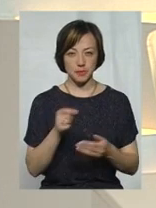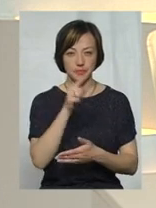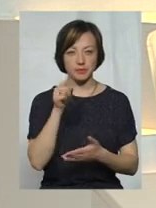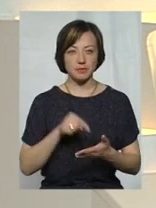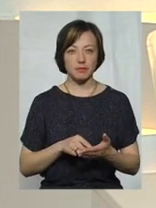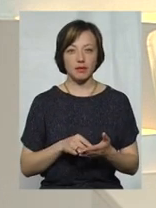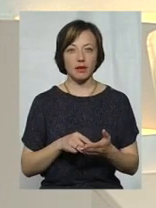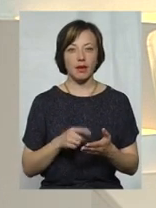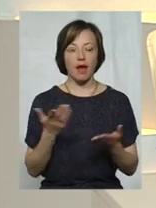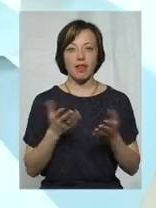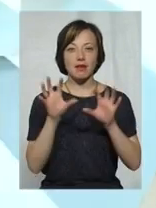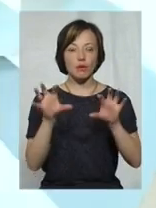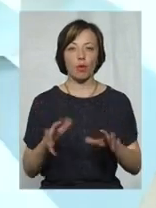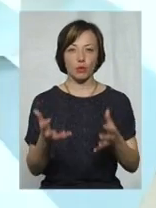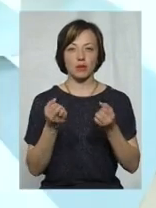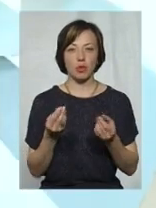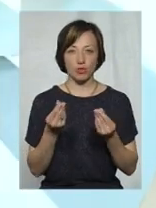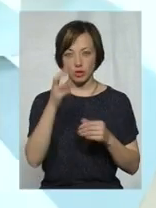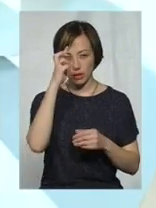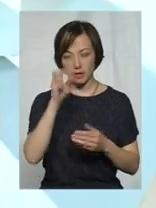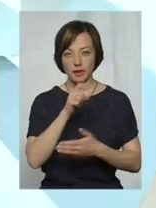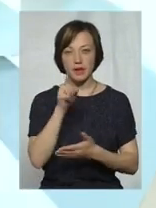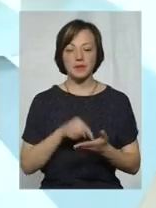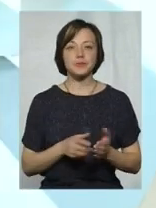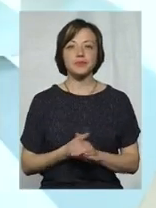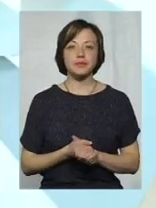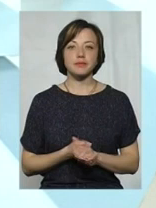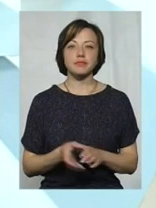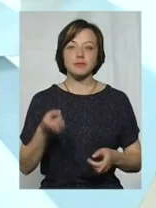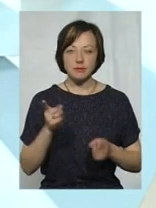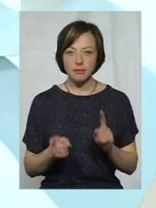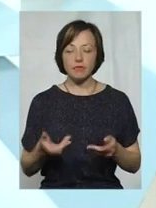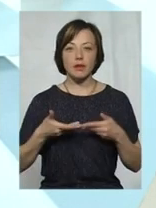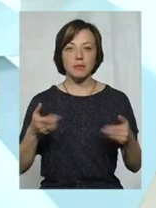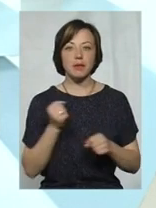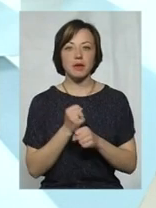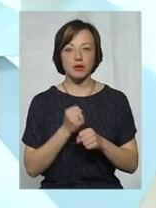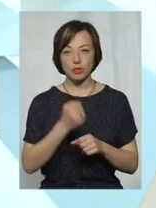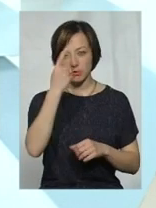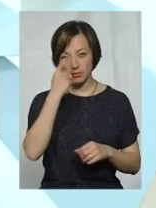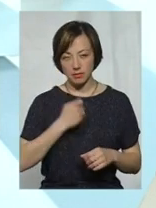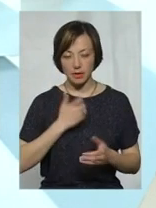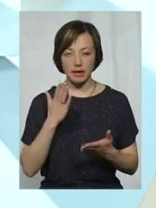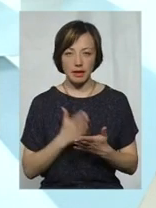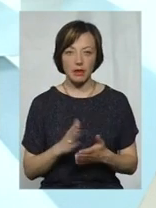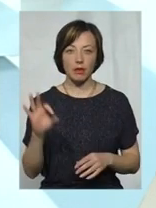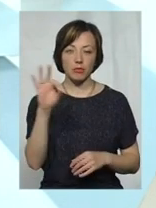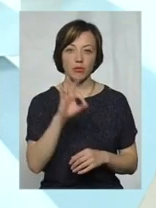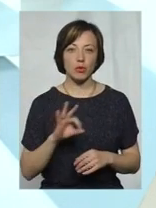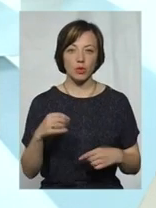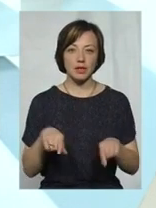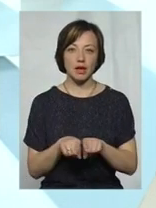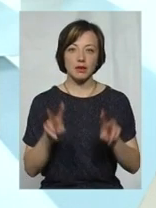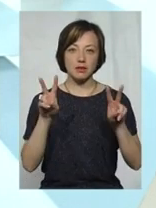держави неправновлення? Ну, звичайно, ми працюємо над тим і отримуємо певну інформацію про так